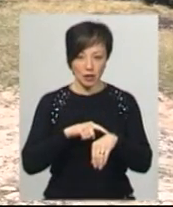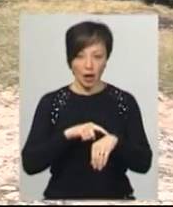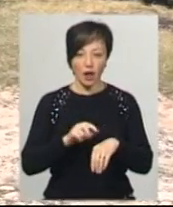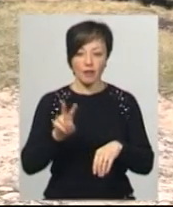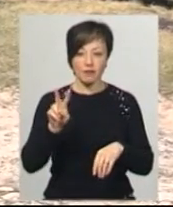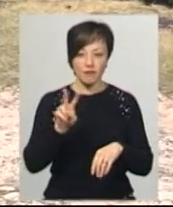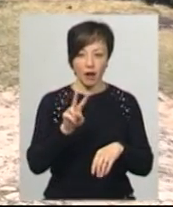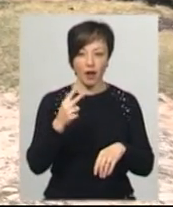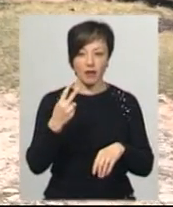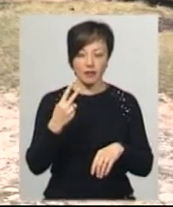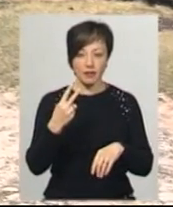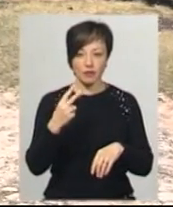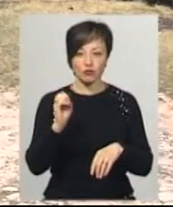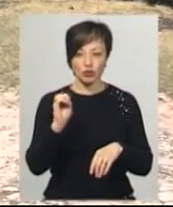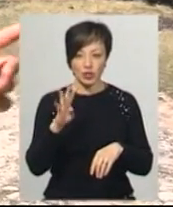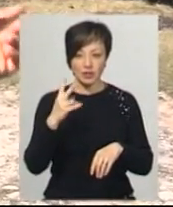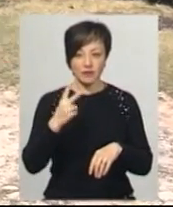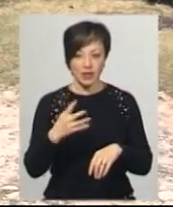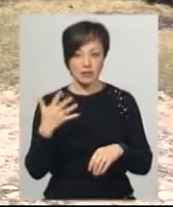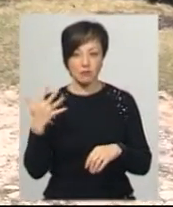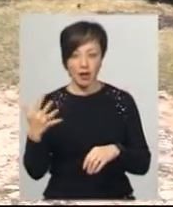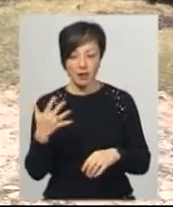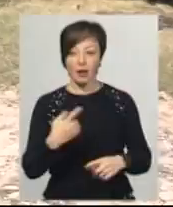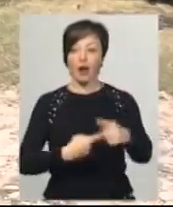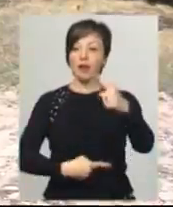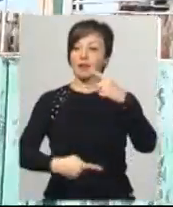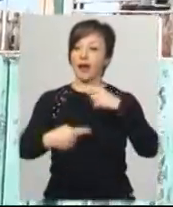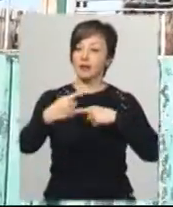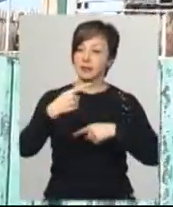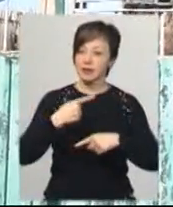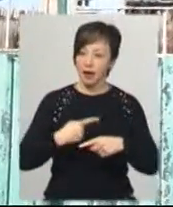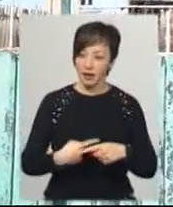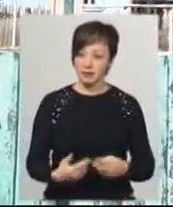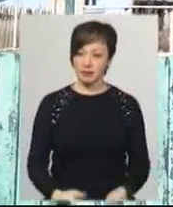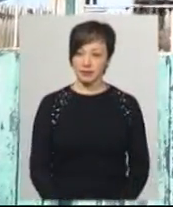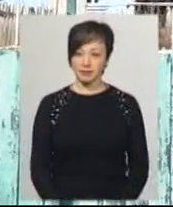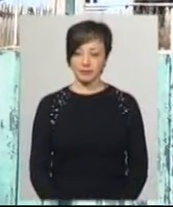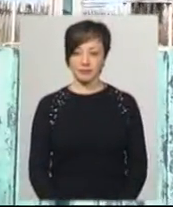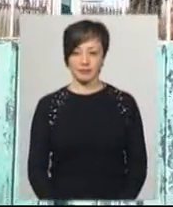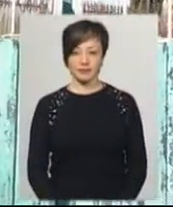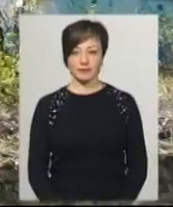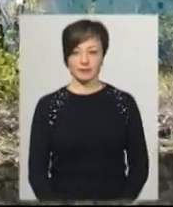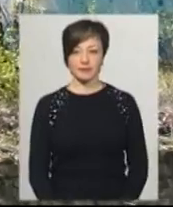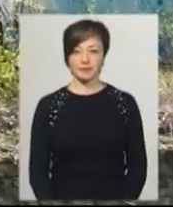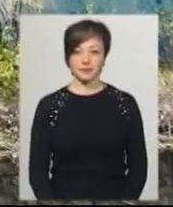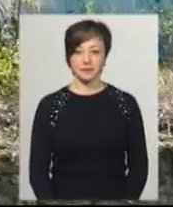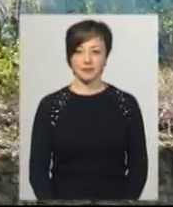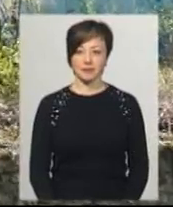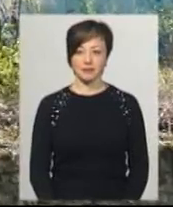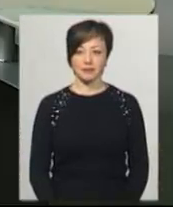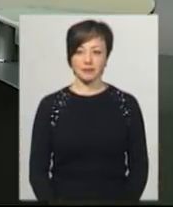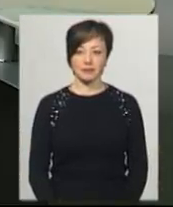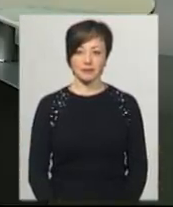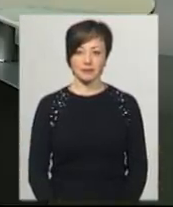в 14-25 останній рейс назад. Світлано Поробок, Юрій Чорний. Новини на Суспільному. Хмельниччина.